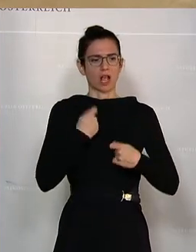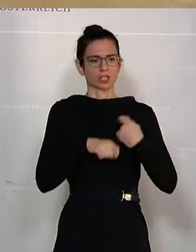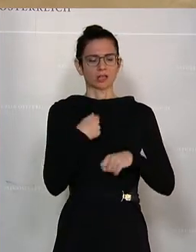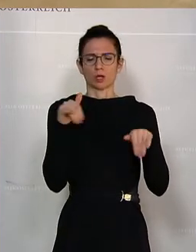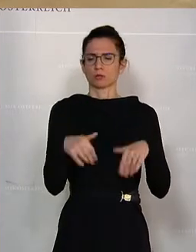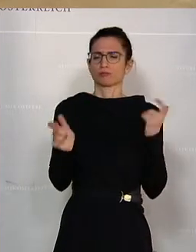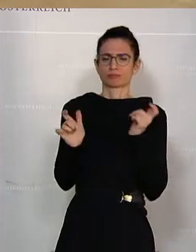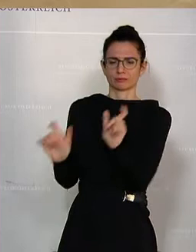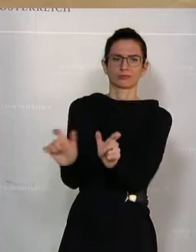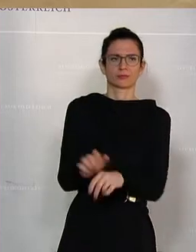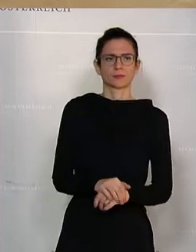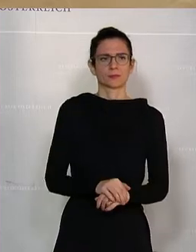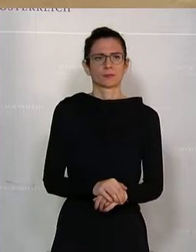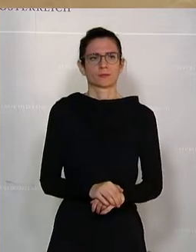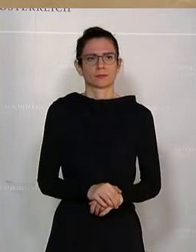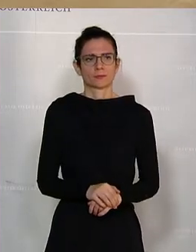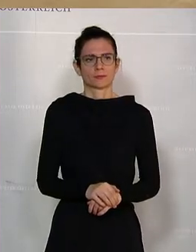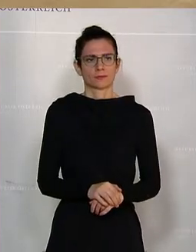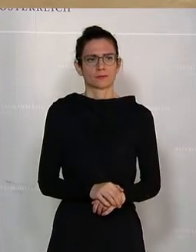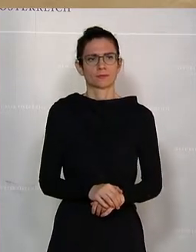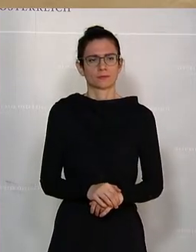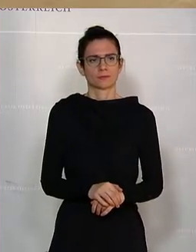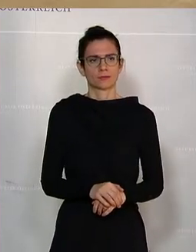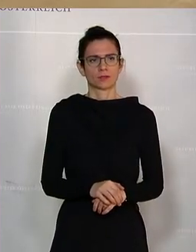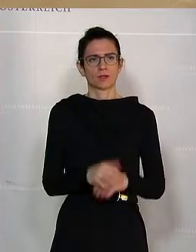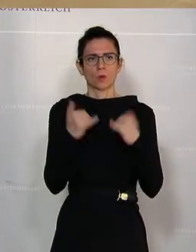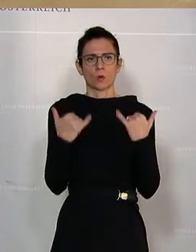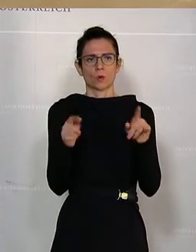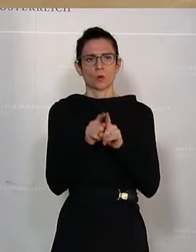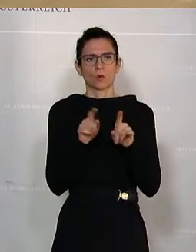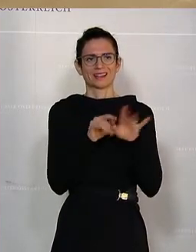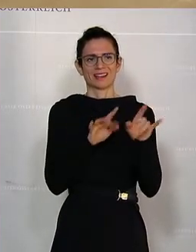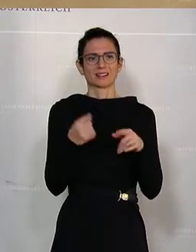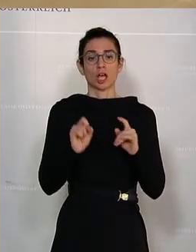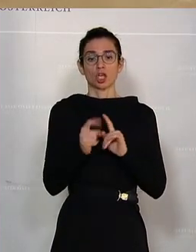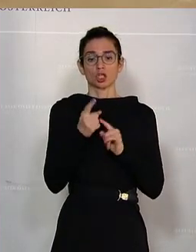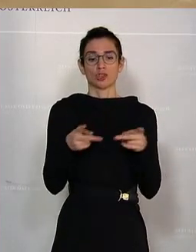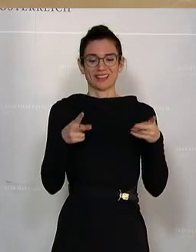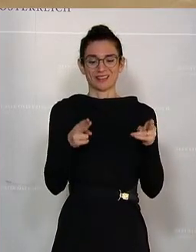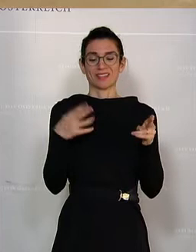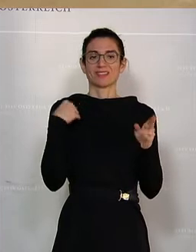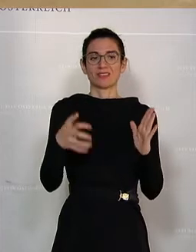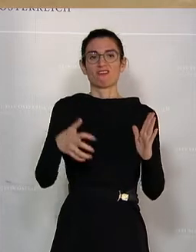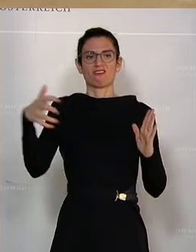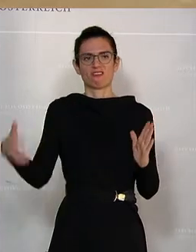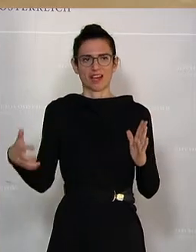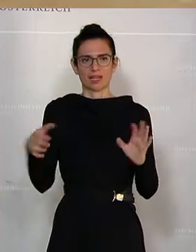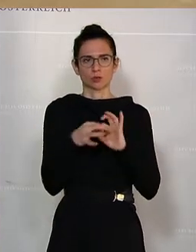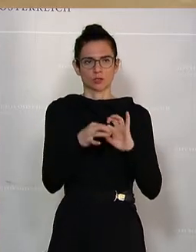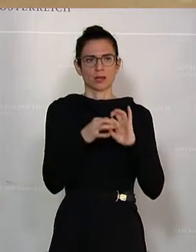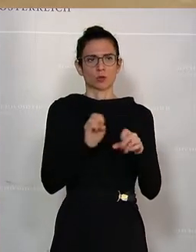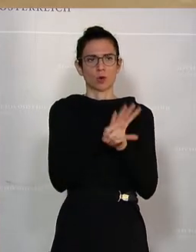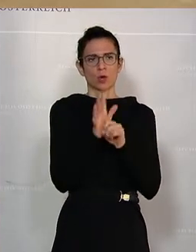zurückweisen. Und wir haben jetzt, wir verändern heute, wir verlängern heute auch wieder einige Sonderfristen im Zuge der Corona-Bekämpfung. Weil wir natürlich